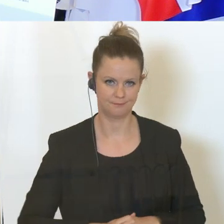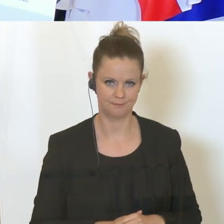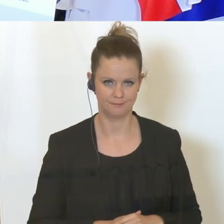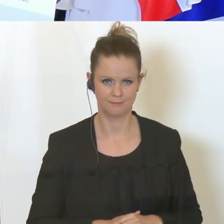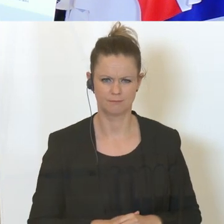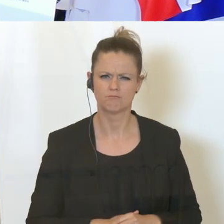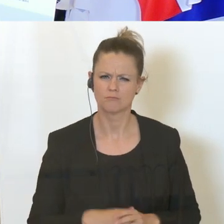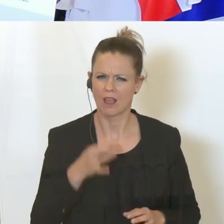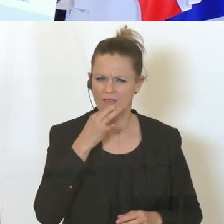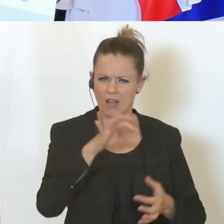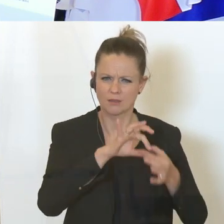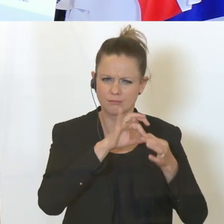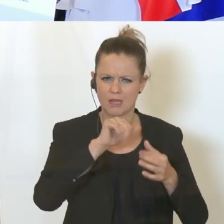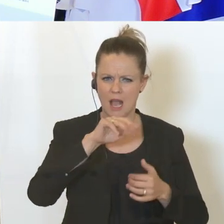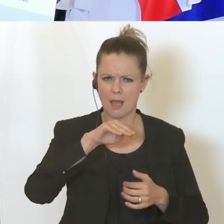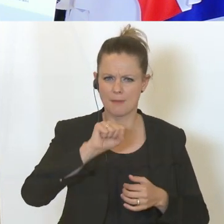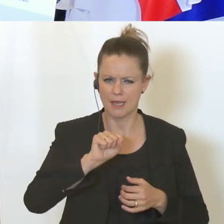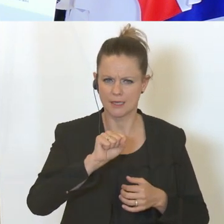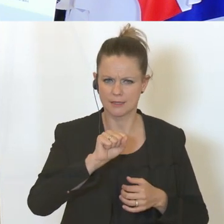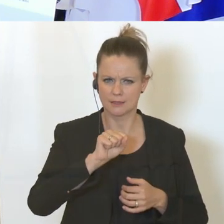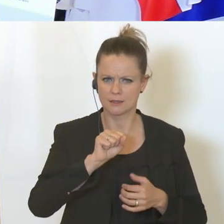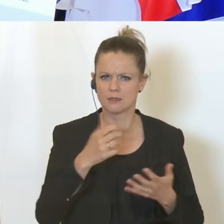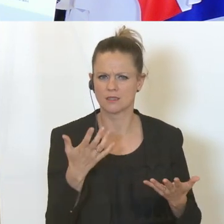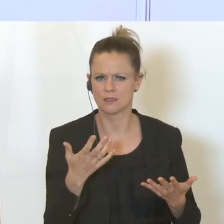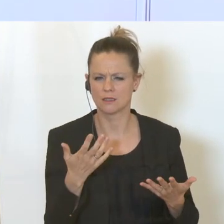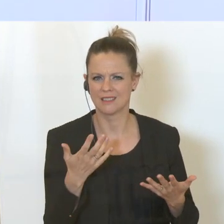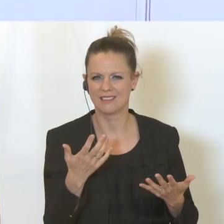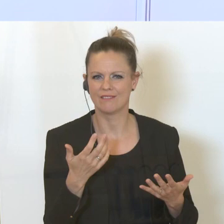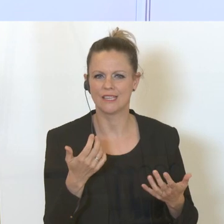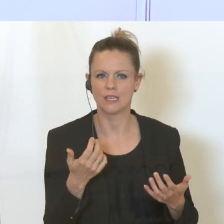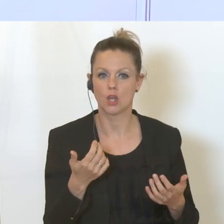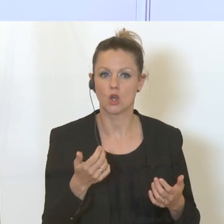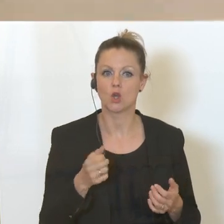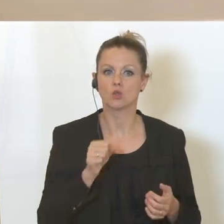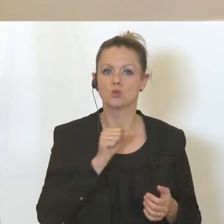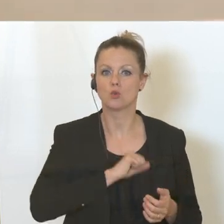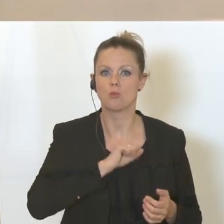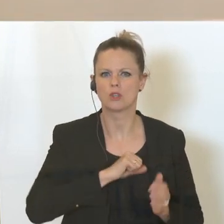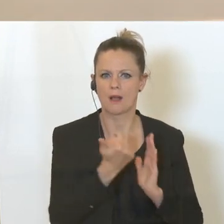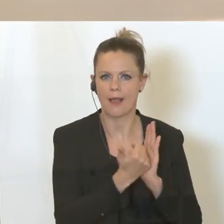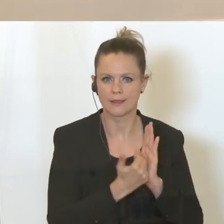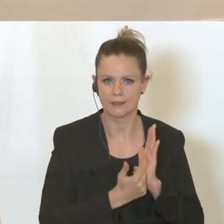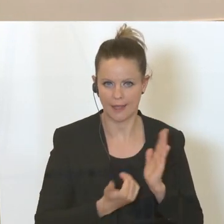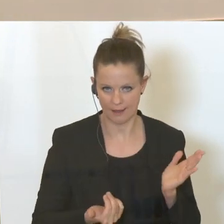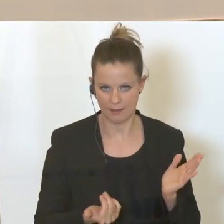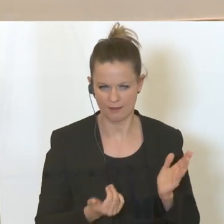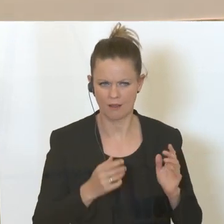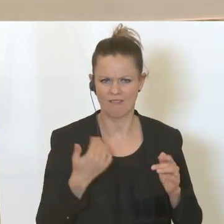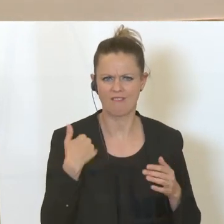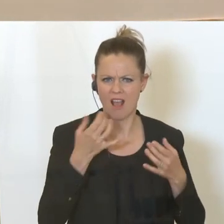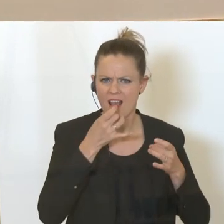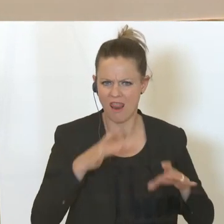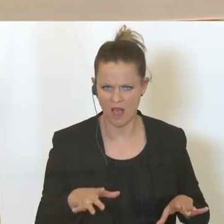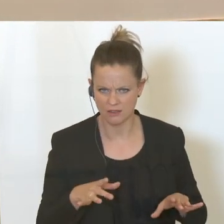Ich hätte eine Frage zum AMS wegen den Zumutbarkeitsregeln bei Jobs. Da hat es einen Erlass gegeben.